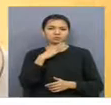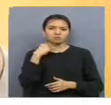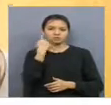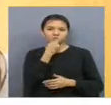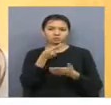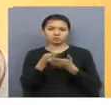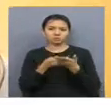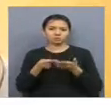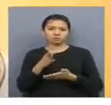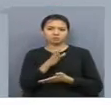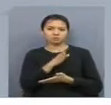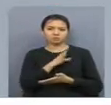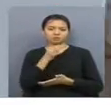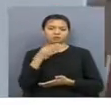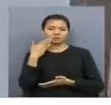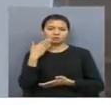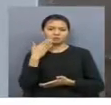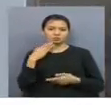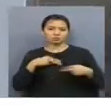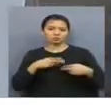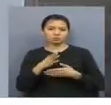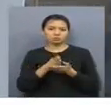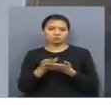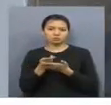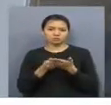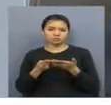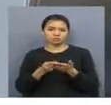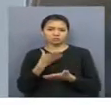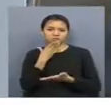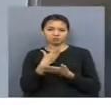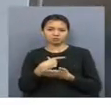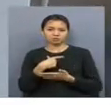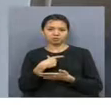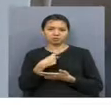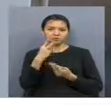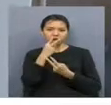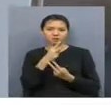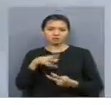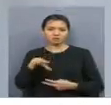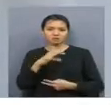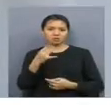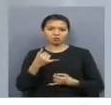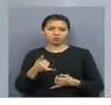көрісті. Алғаш болып Татарстаның еңбек сүңірген қылғалам шевері өз тұғын түсімен жұртықтан тәртті.